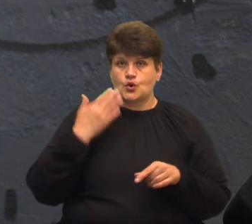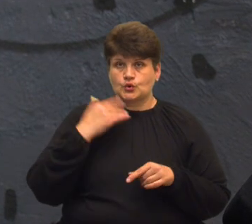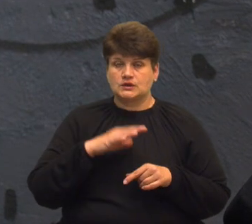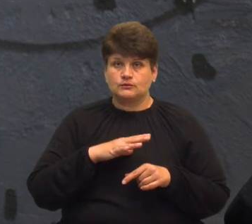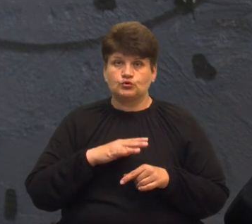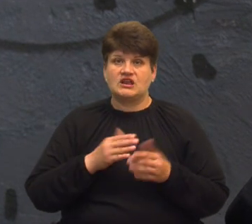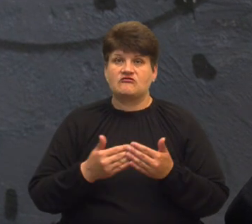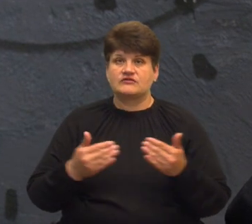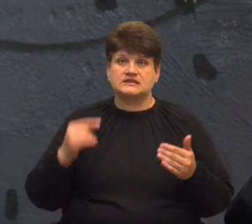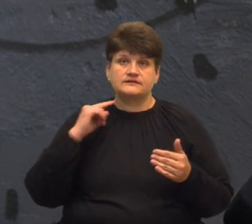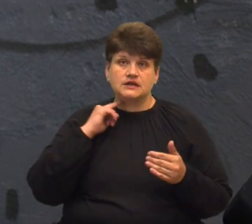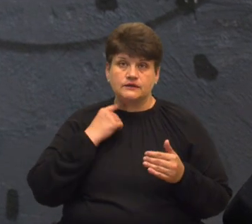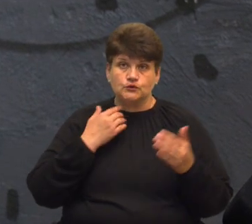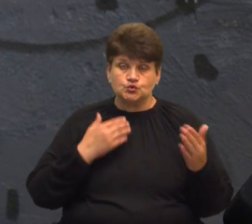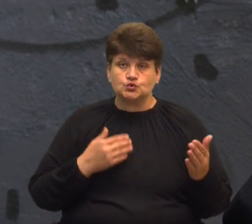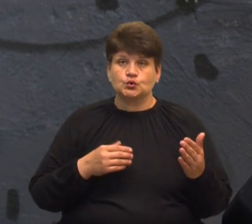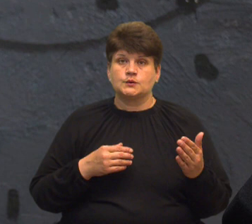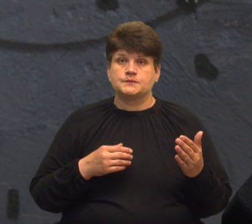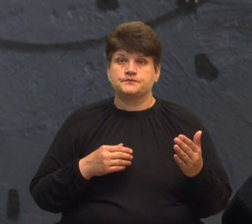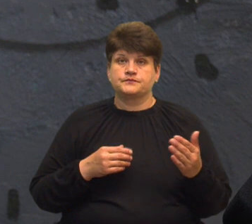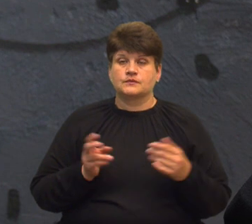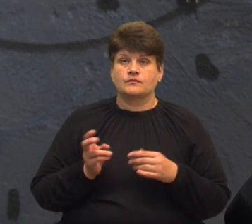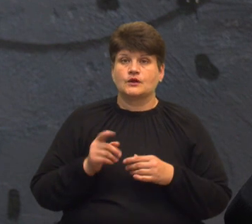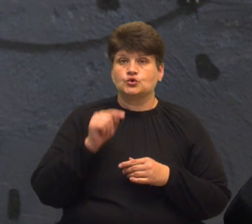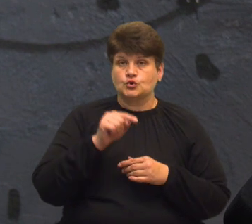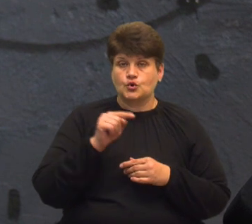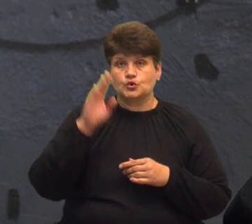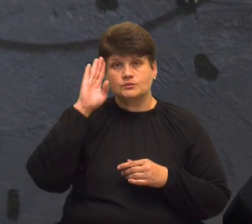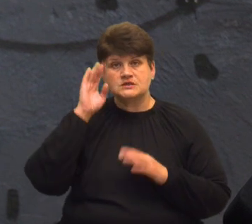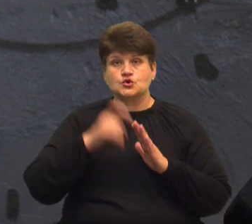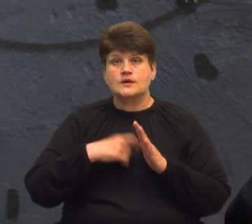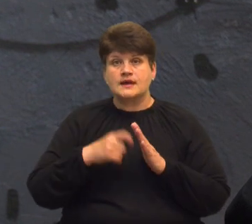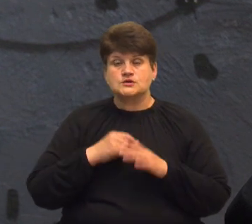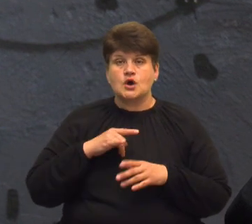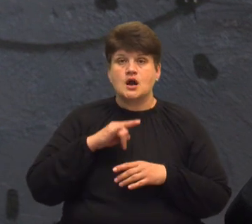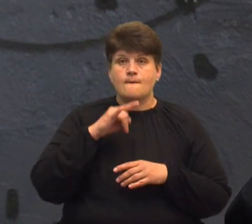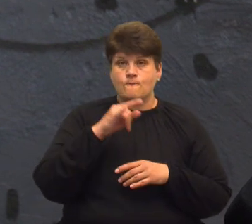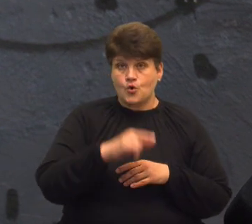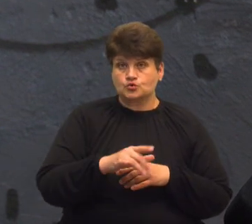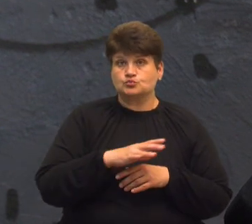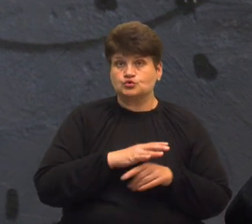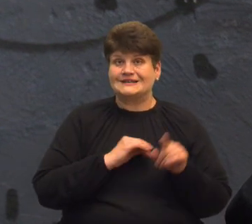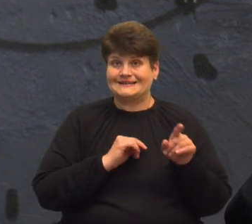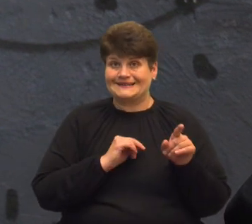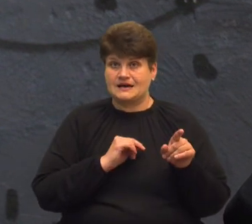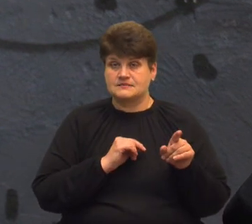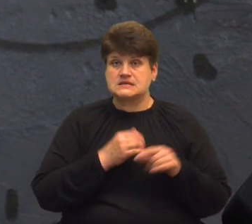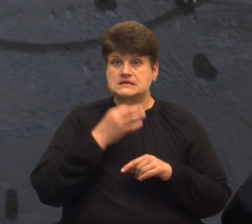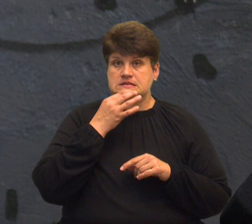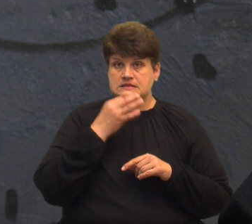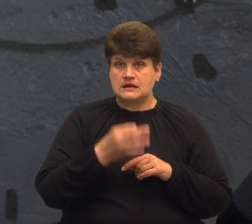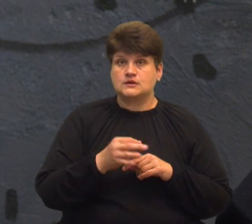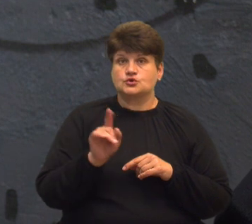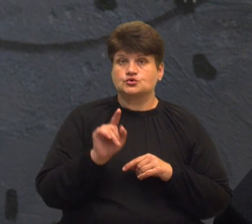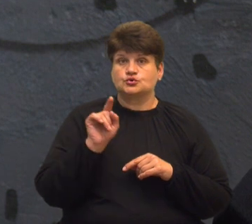Луцьку, до нього хлопці з Донецького аеропорту, які були там, сказали, що тобі тільки